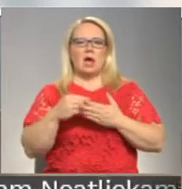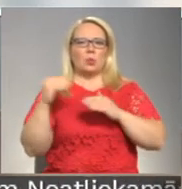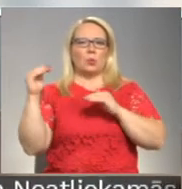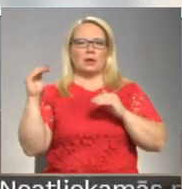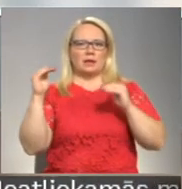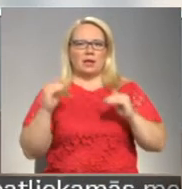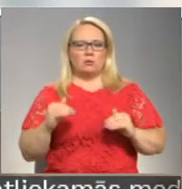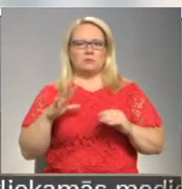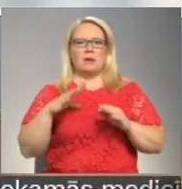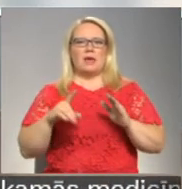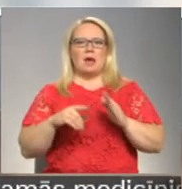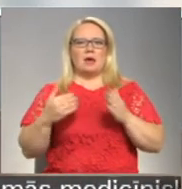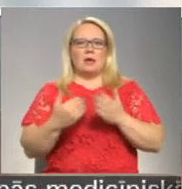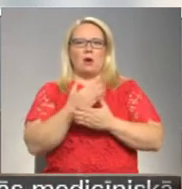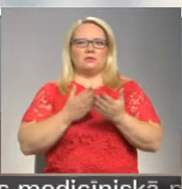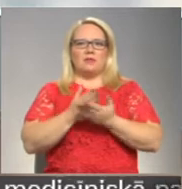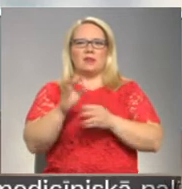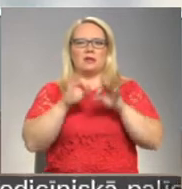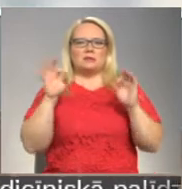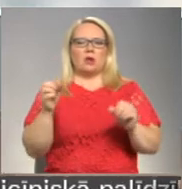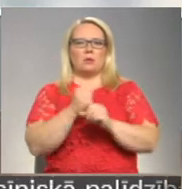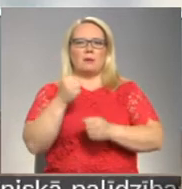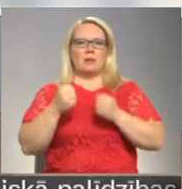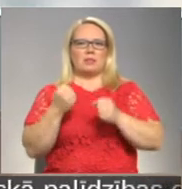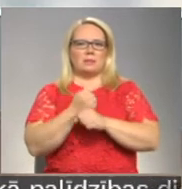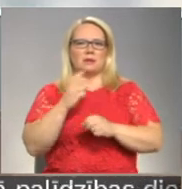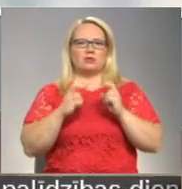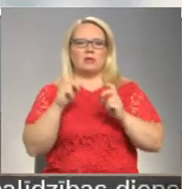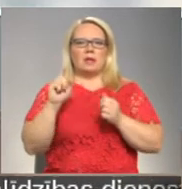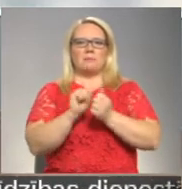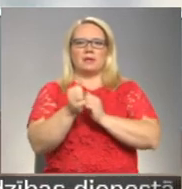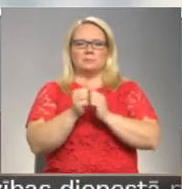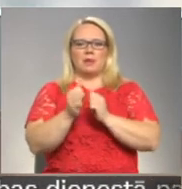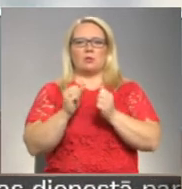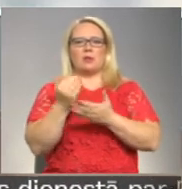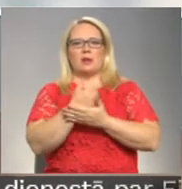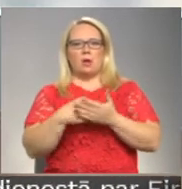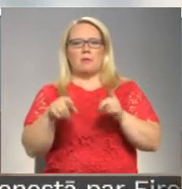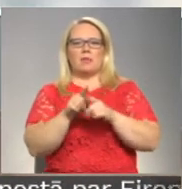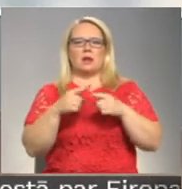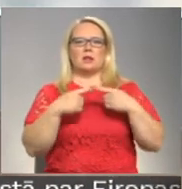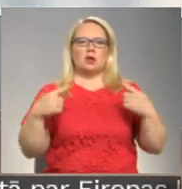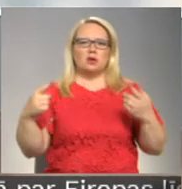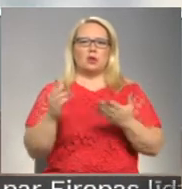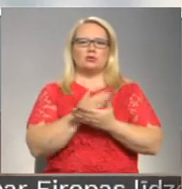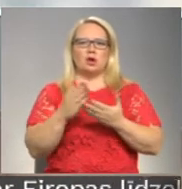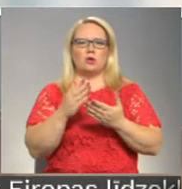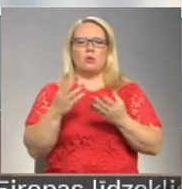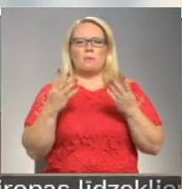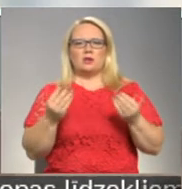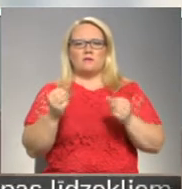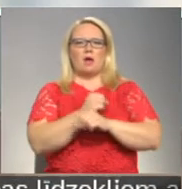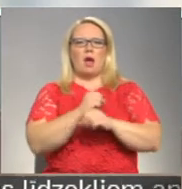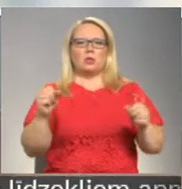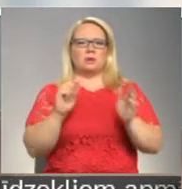atspēriens, lai sāktu nodarboties ar pienu pārstrādi, ražojot ne tikai biespienu un krējumu, bet arī dažādu šķīrņu, mīkstos jeb ātros sierus